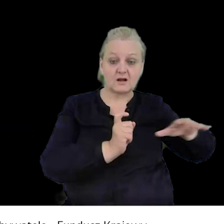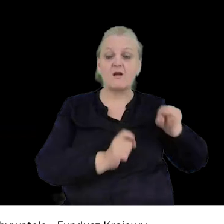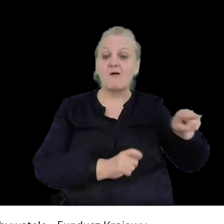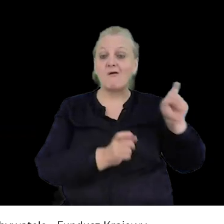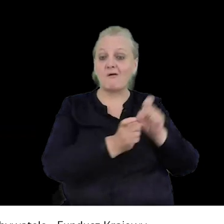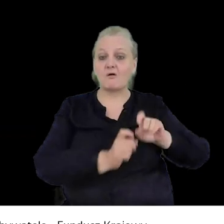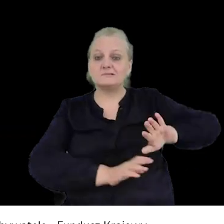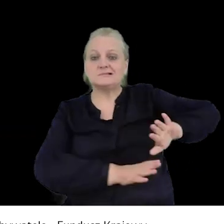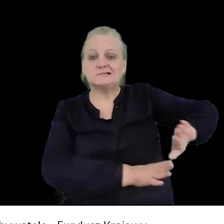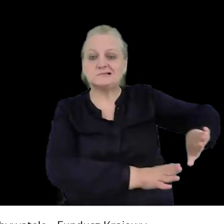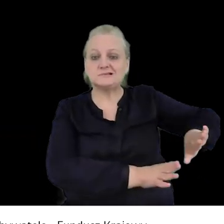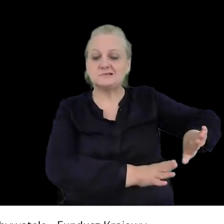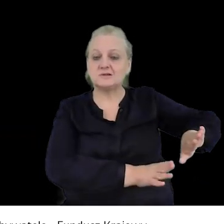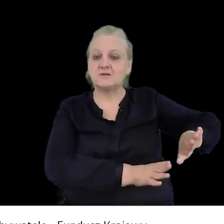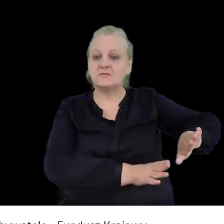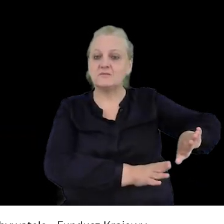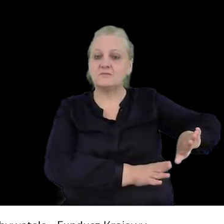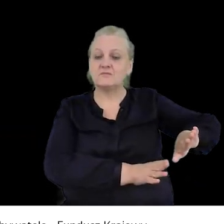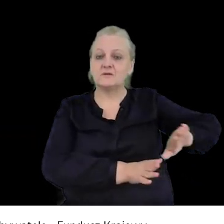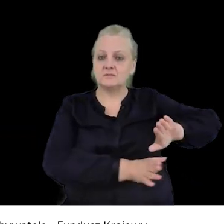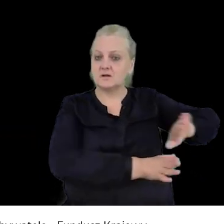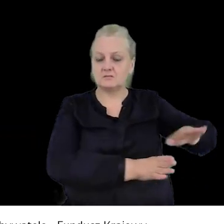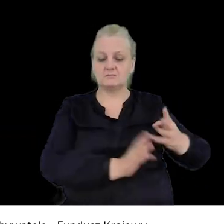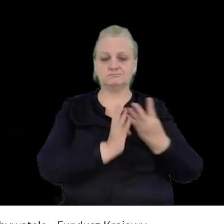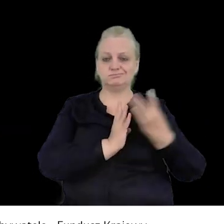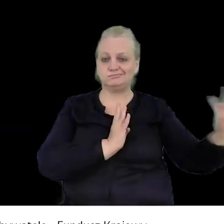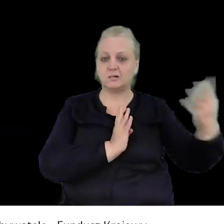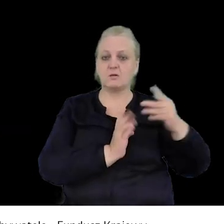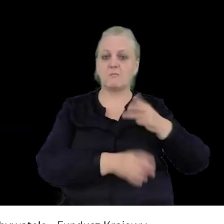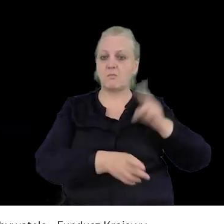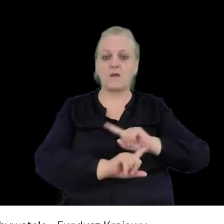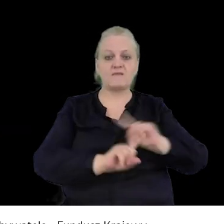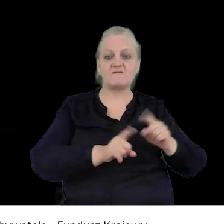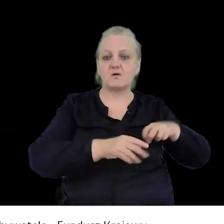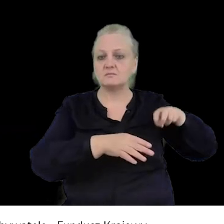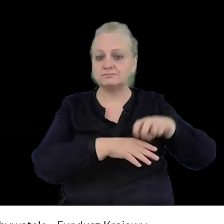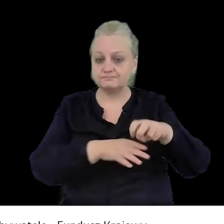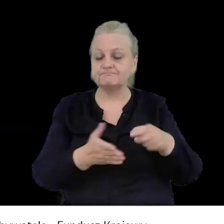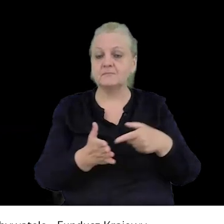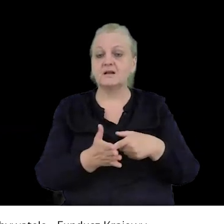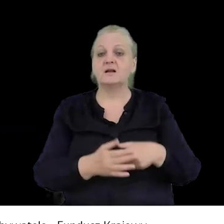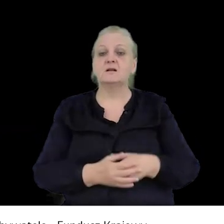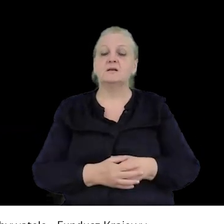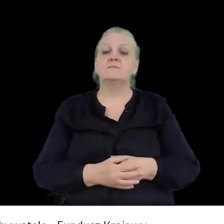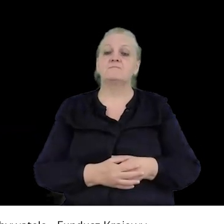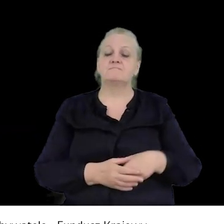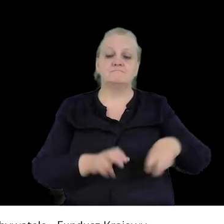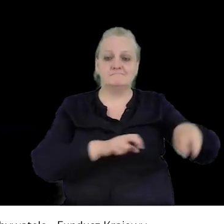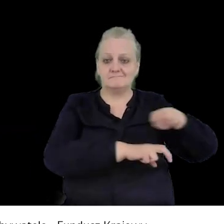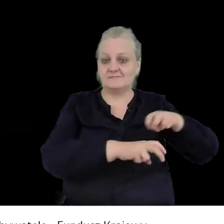często otrzymani w kotle czy jakby za krotonem policji i nie mogli się ruszyć, a nie opuścić danego ministra.